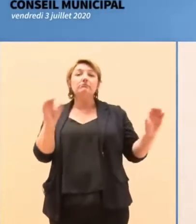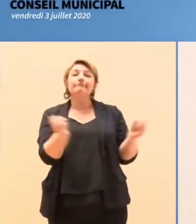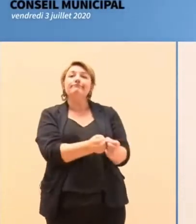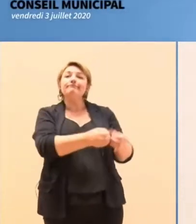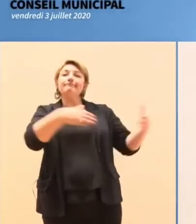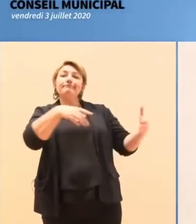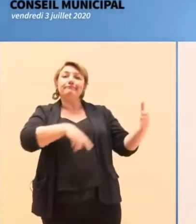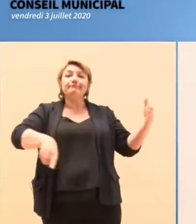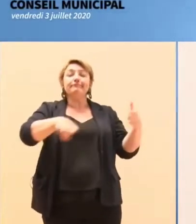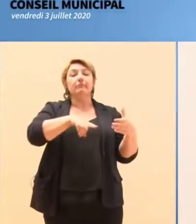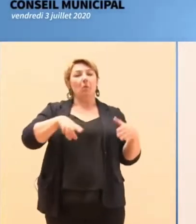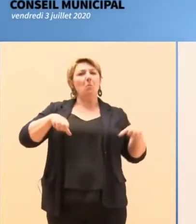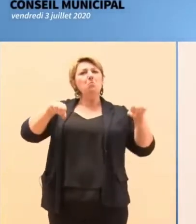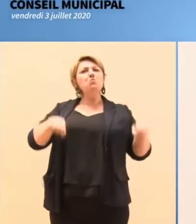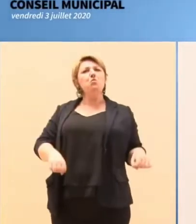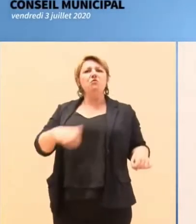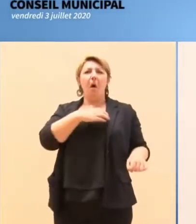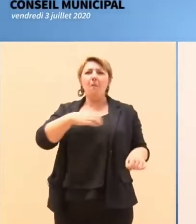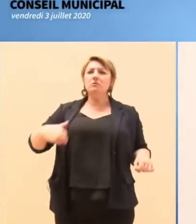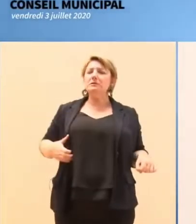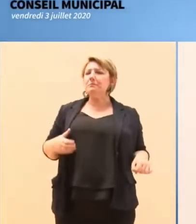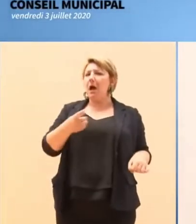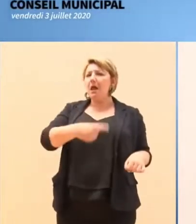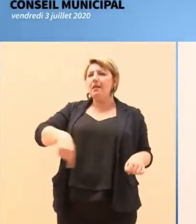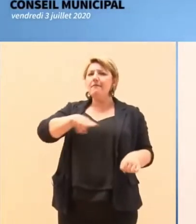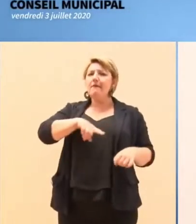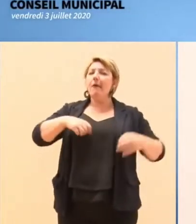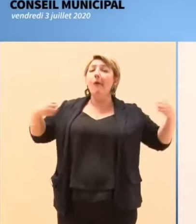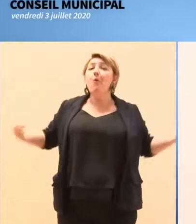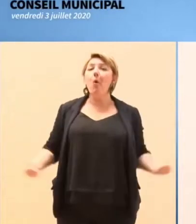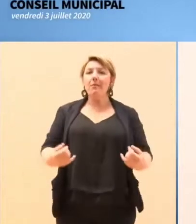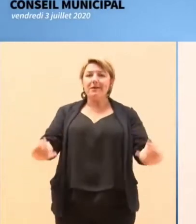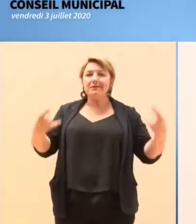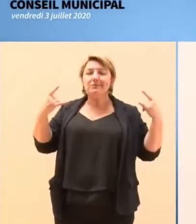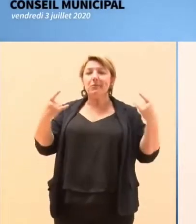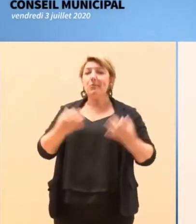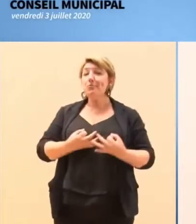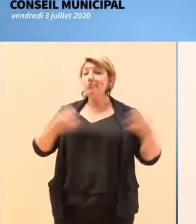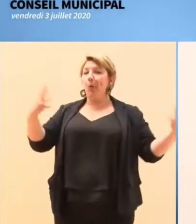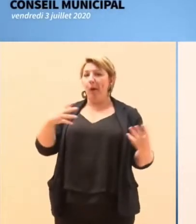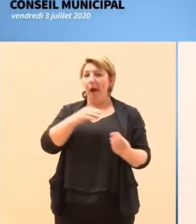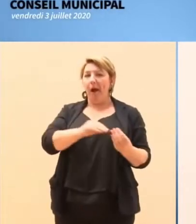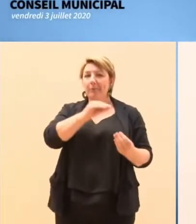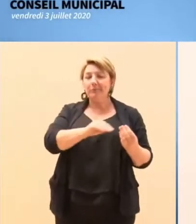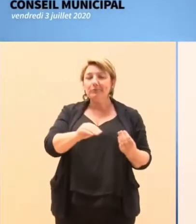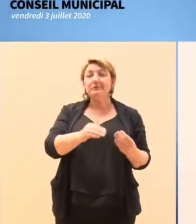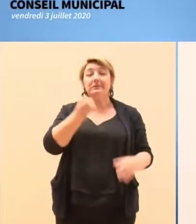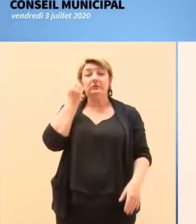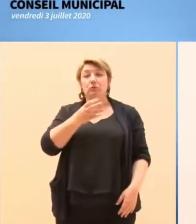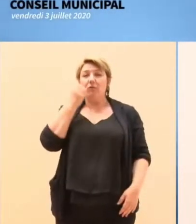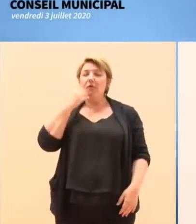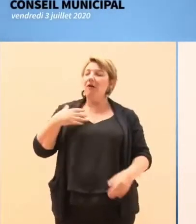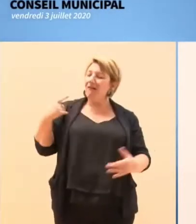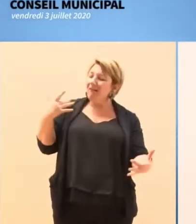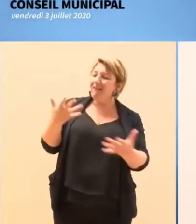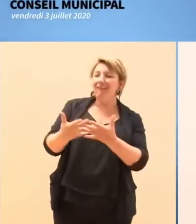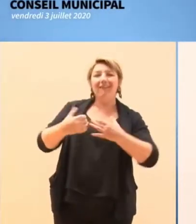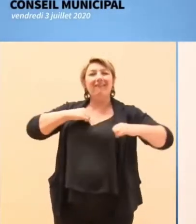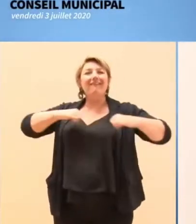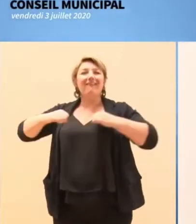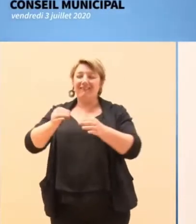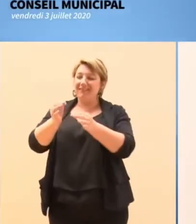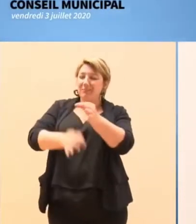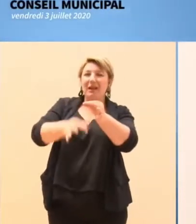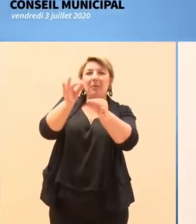nous, un pouvoir municipal qui abuse de la communication et qui refuse souvent d'établir le bilan de la